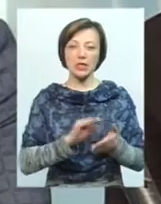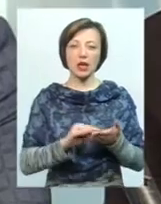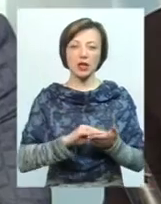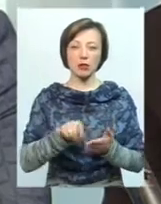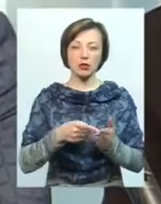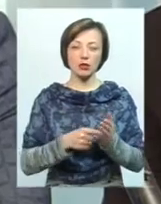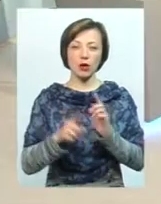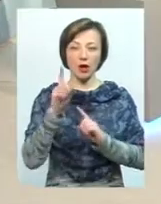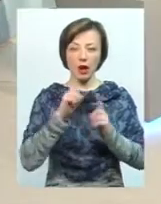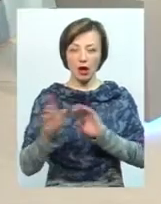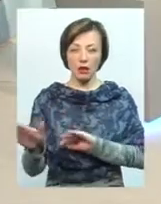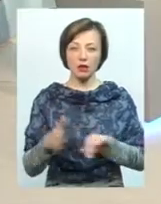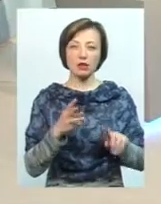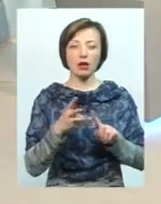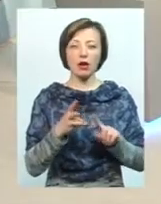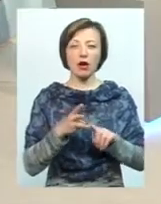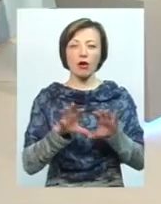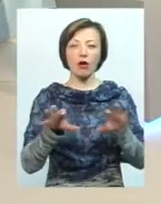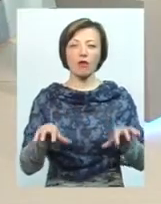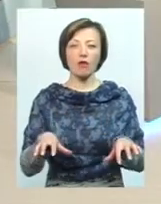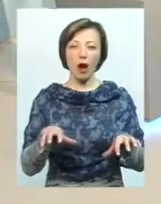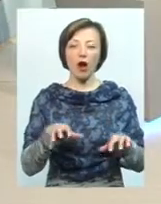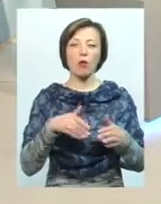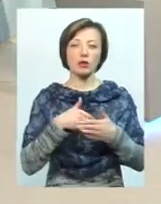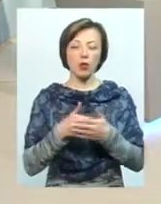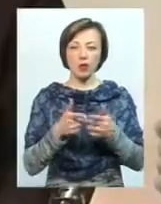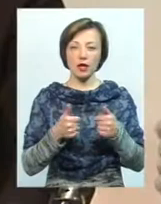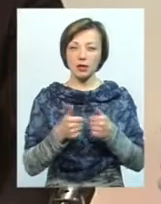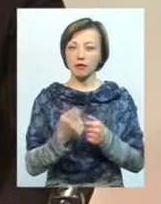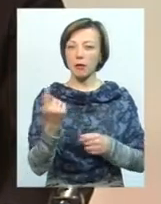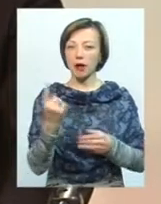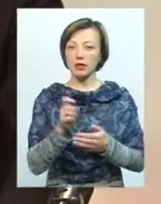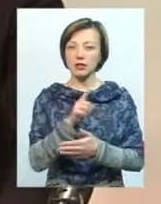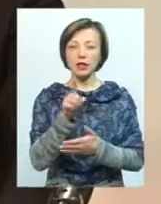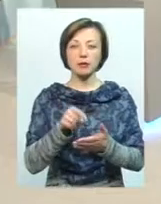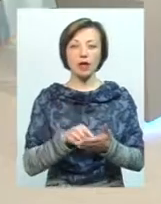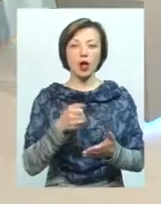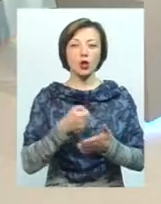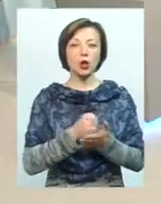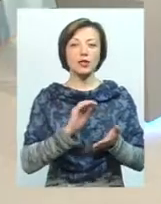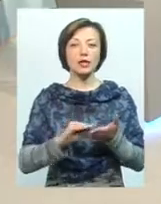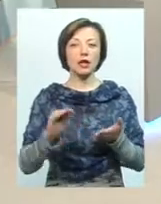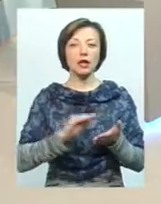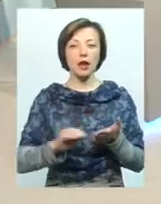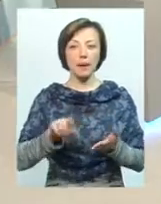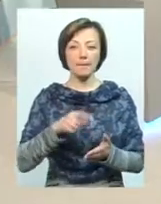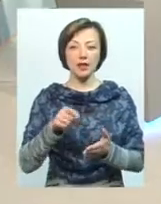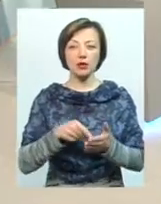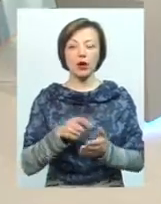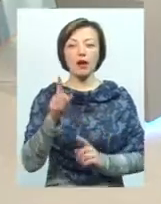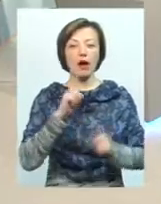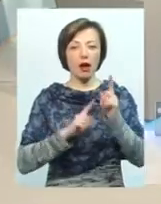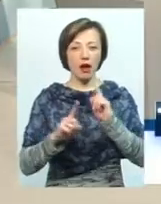Альона Береза, голова громадської організації «ЖАР». Ну і перше запитання все ж таки до секретаря міської ради Михайла Кривака.